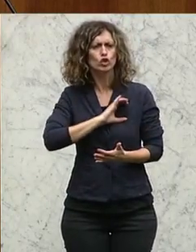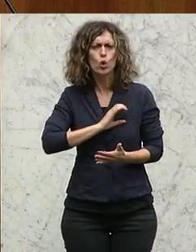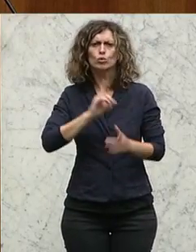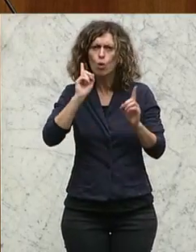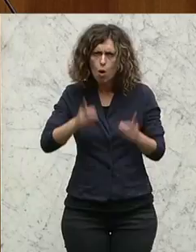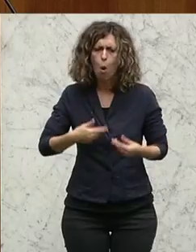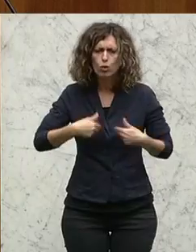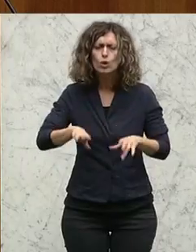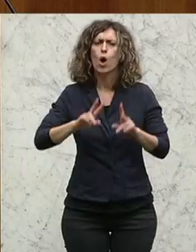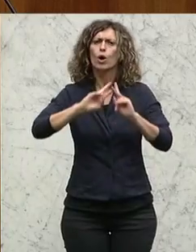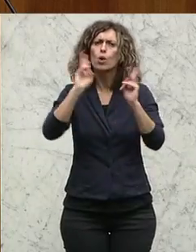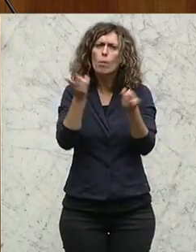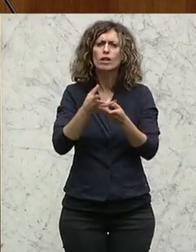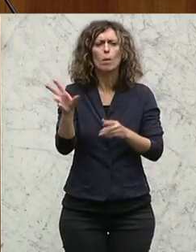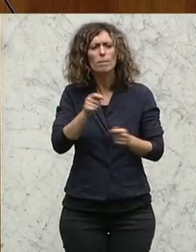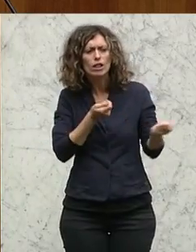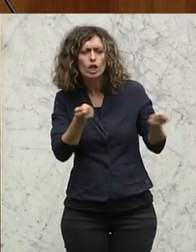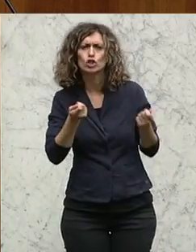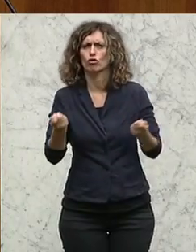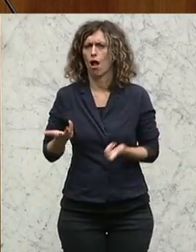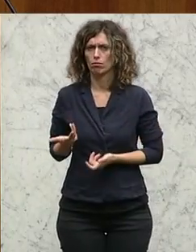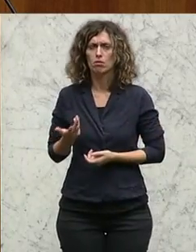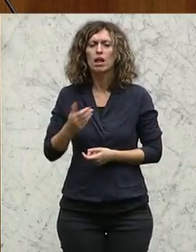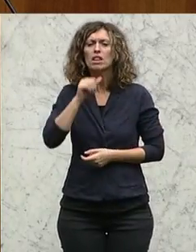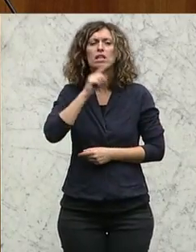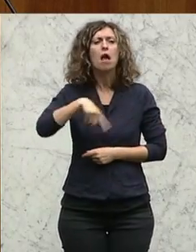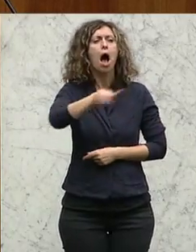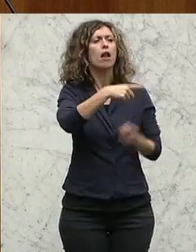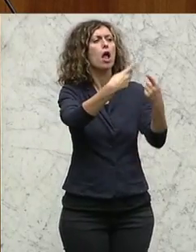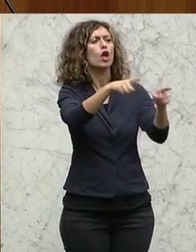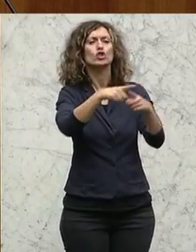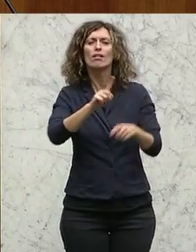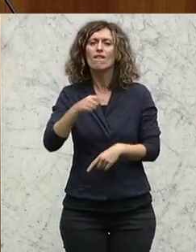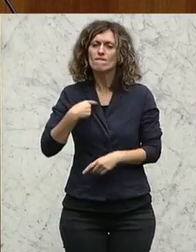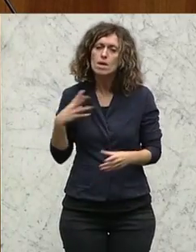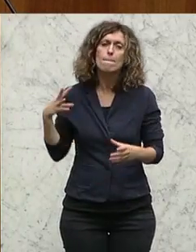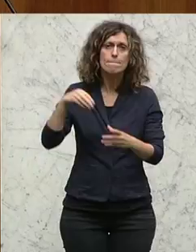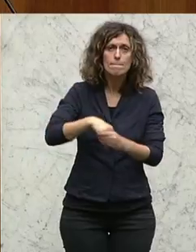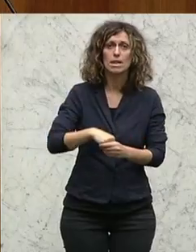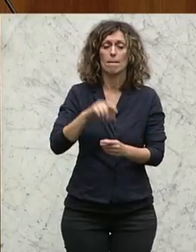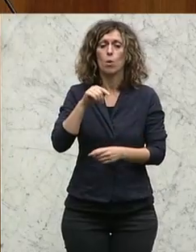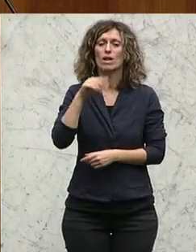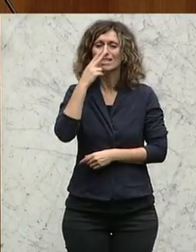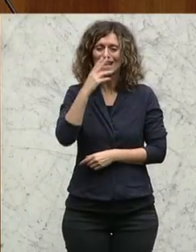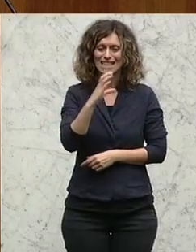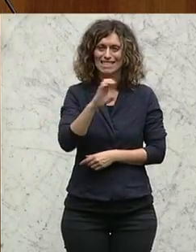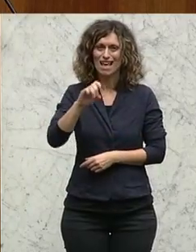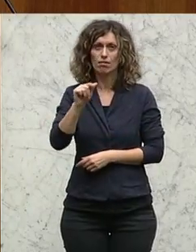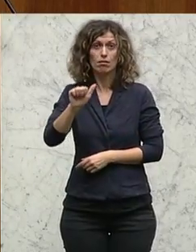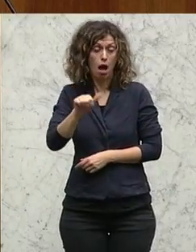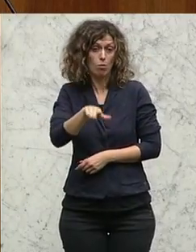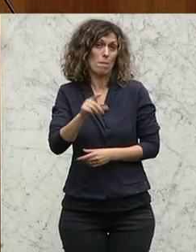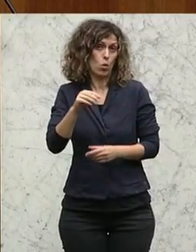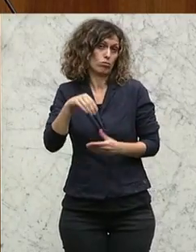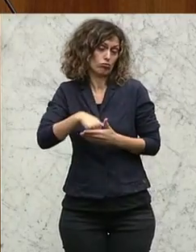Globalisierung zu gestalten. Und schauen wir nicht zu, dass das andere für uns übernehmen. Wir müssen eine Chance sehen etc. Wir haben mit